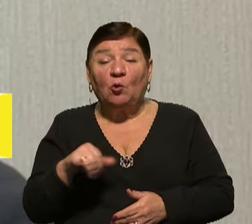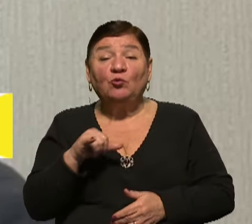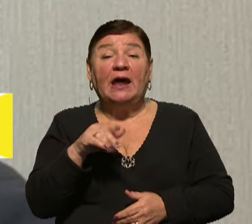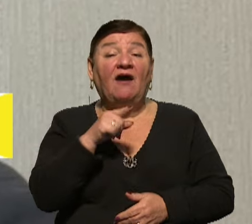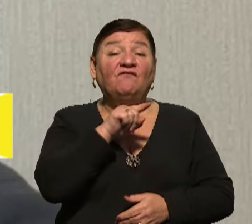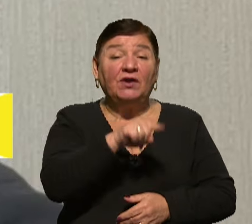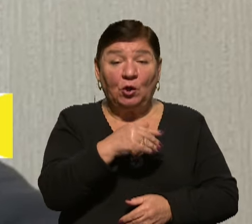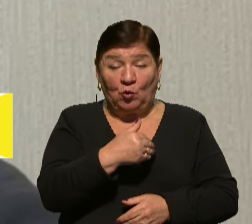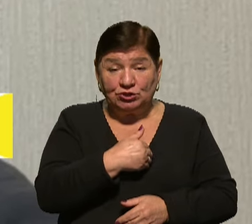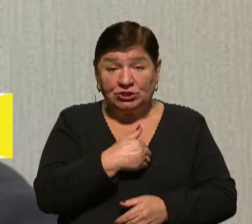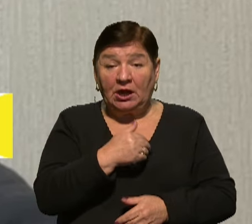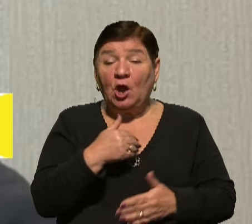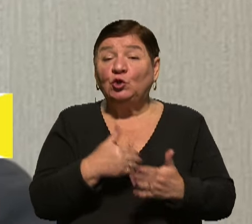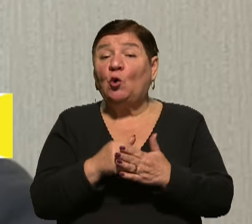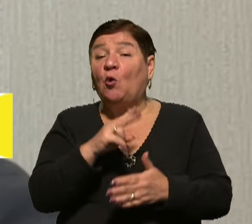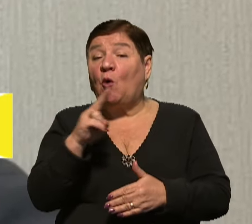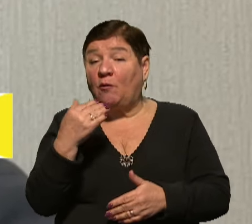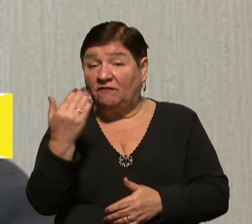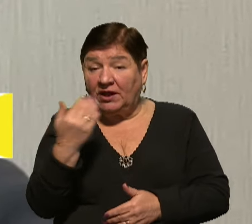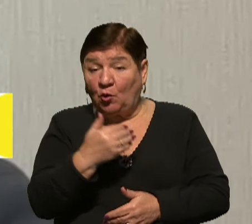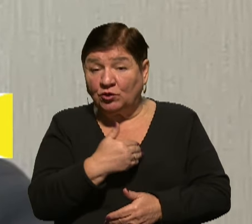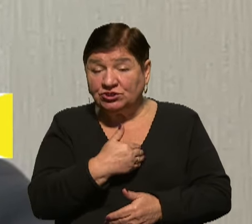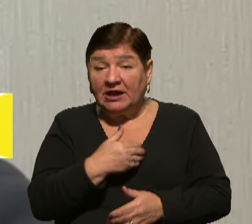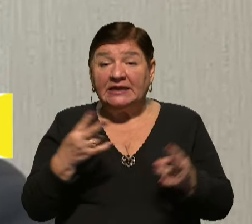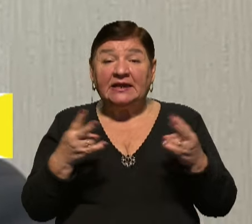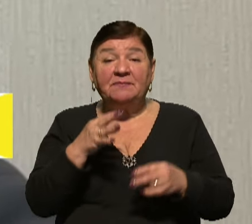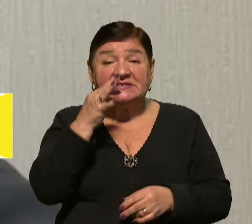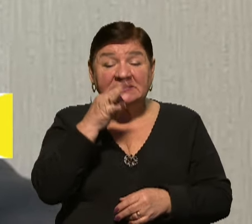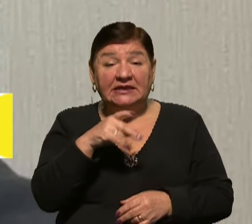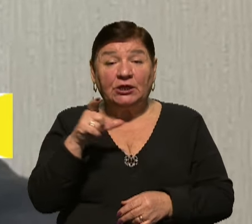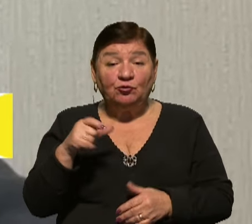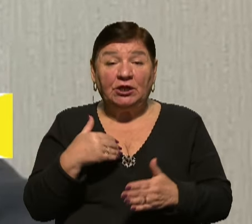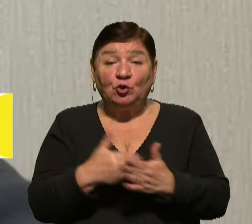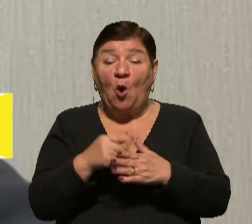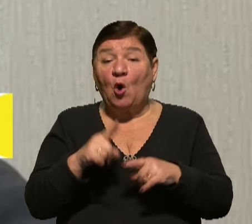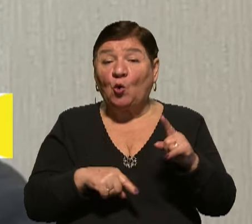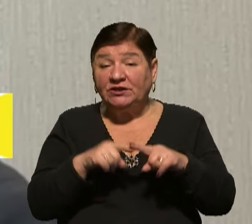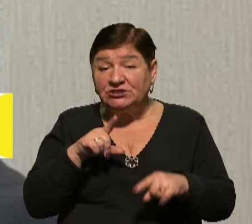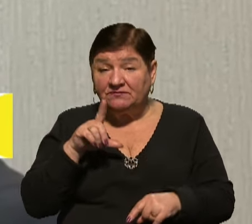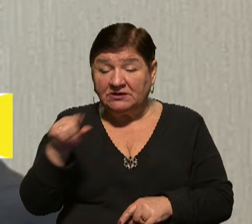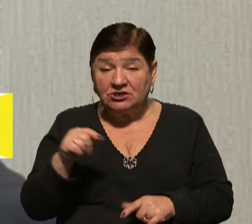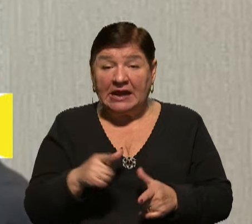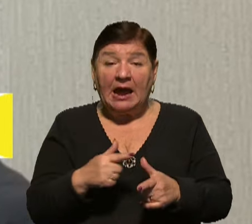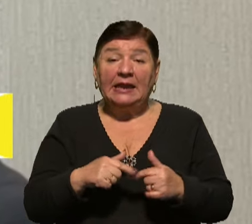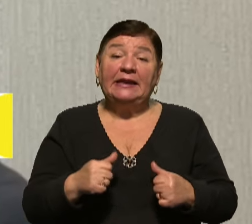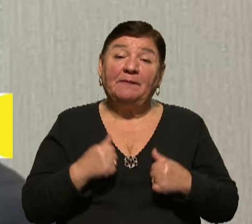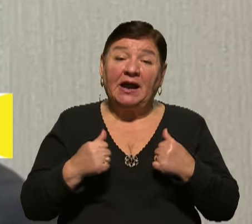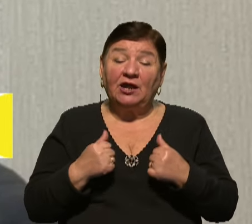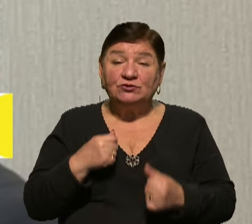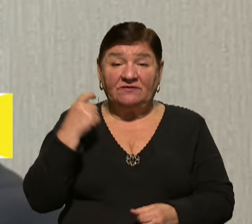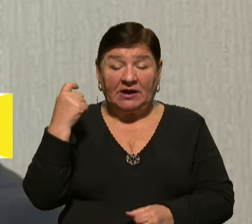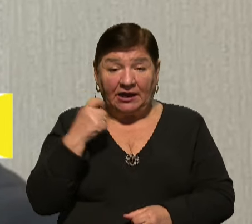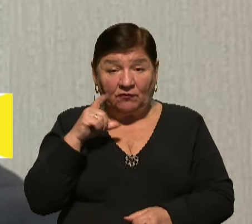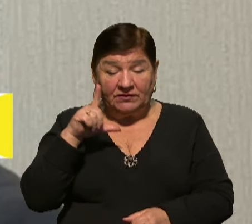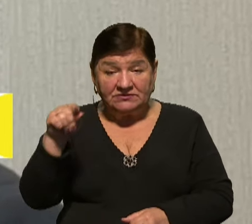хочете, до кого ви хочете. Але здебільшого слід сказати, що люди виїжджають або до родичів, або все ж таки намагаються виїжджати в Харків.